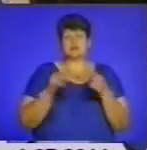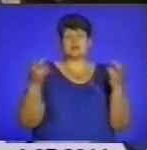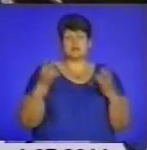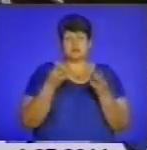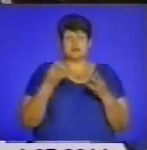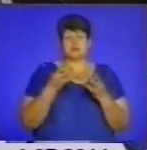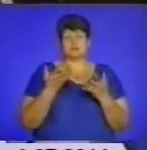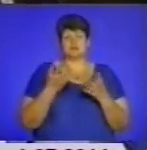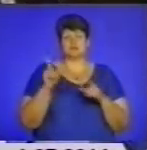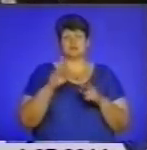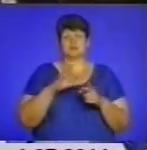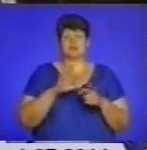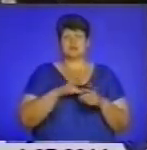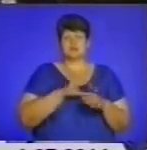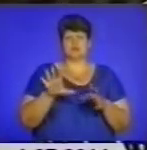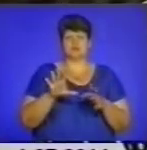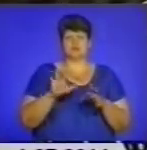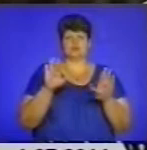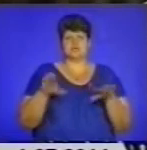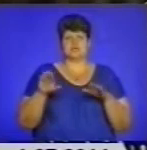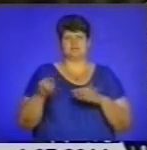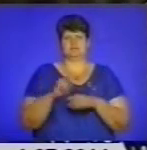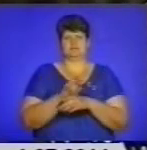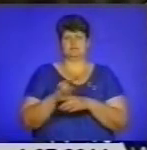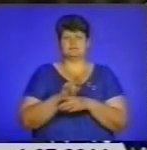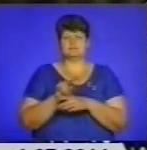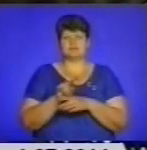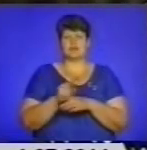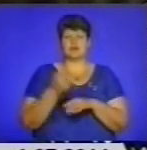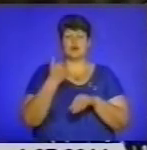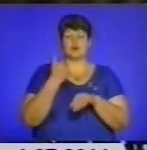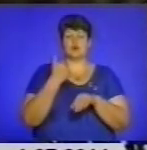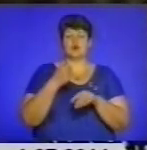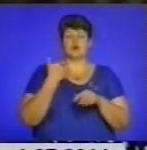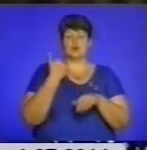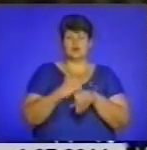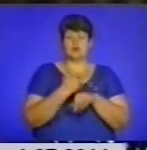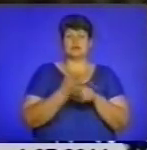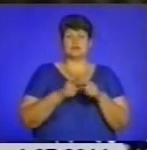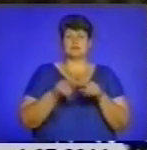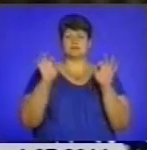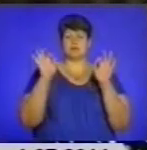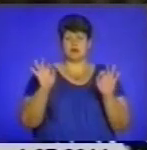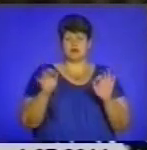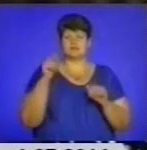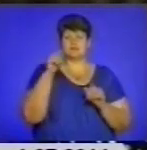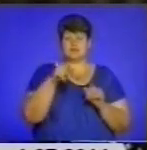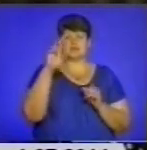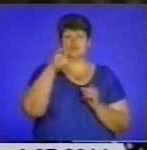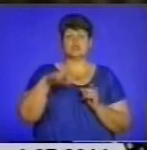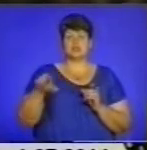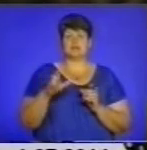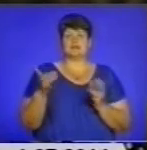не повинно бути місця для фальші. Лучше компропаганда є правда. Особливо в тій країні, яку потрібно